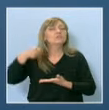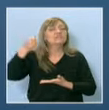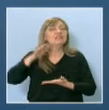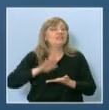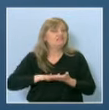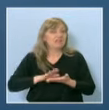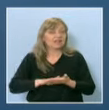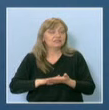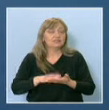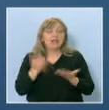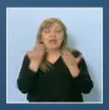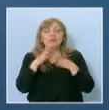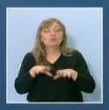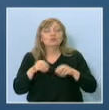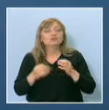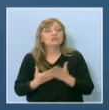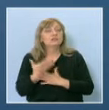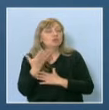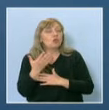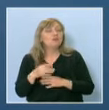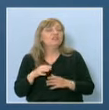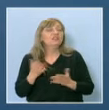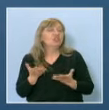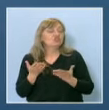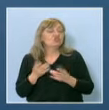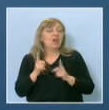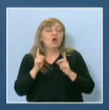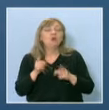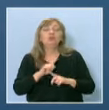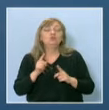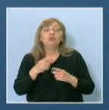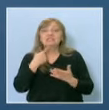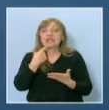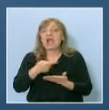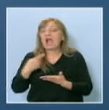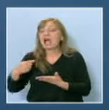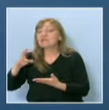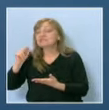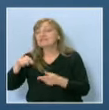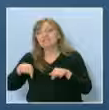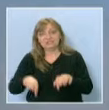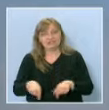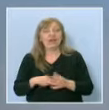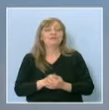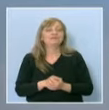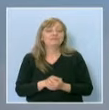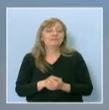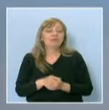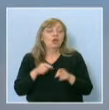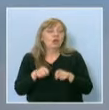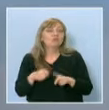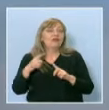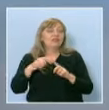научихме изключително много нови неща, които не са споделяни до този момент. Именно това